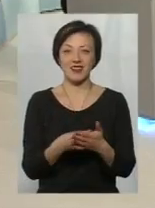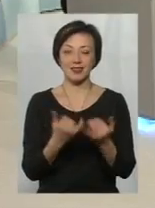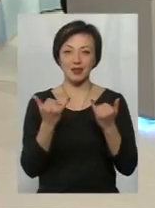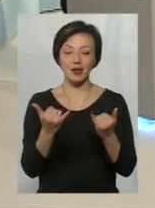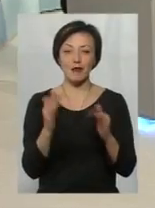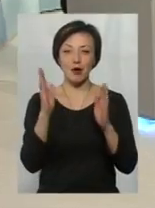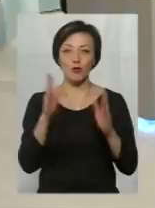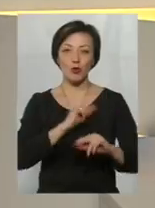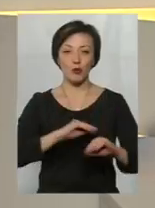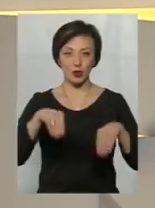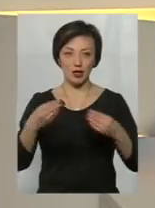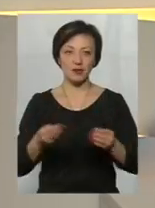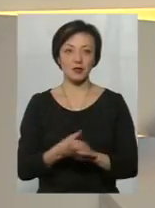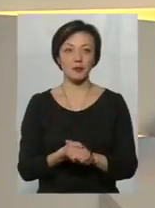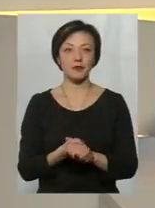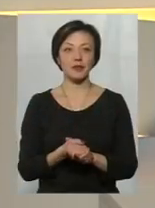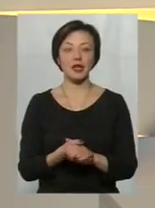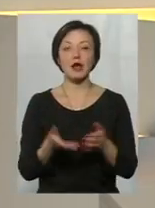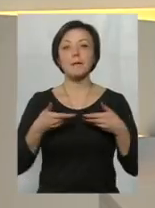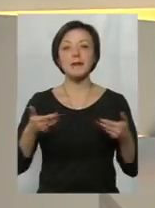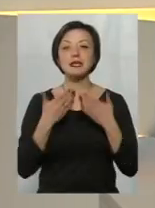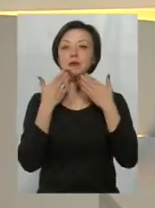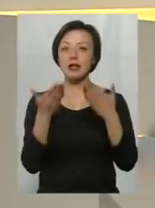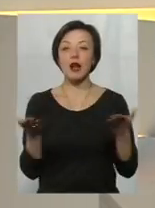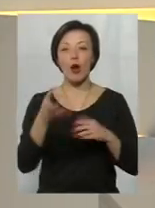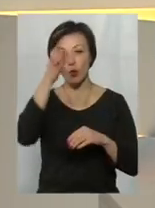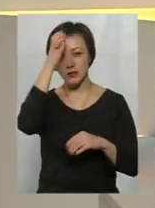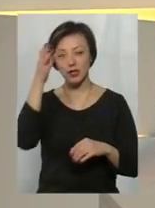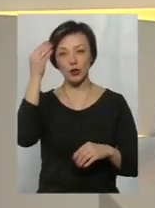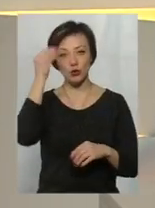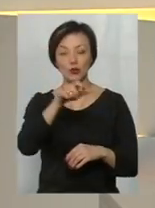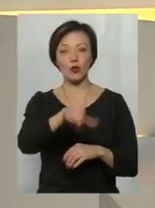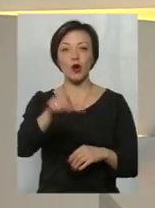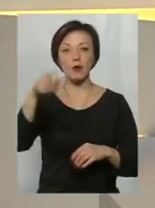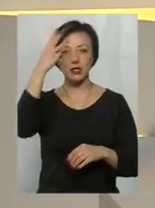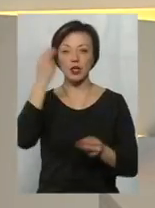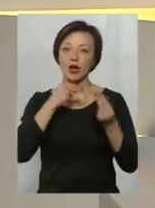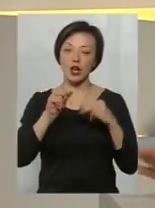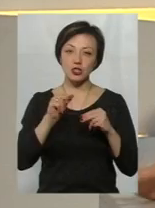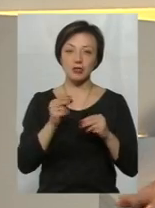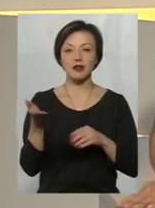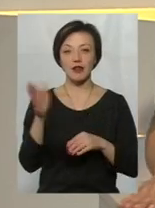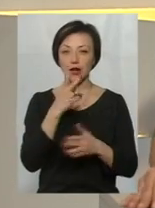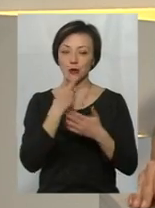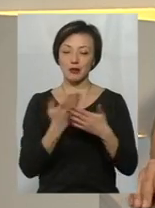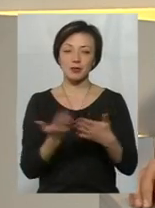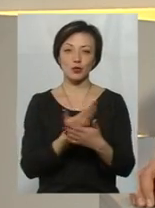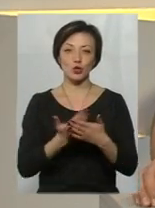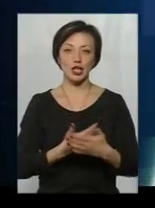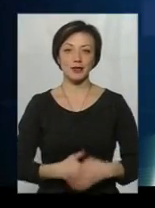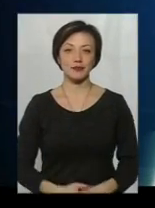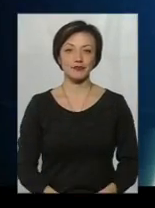майбутнього роботодавця. Також ми спитали, яка ж освіта, на думку наших хмельничан, краще. Давайте подивимося у сюжеті.